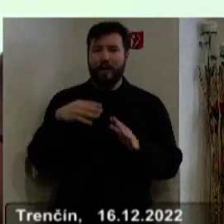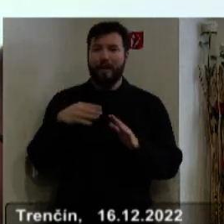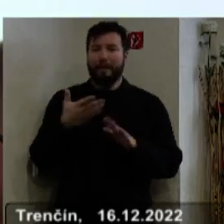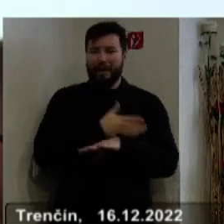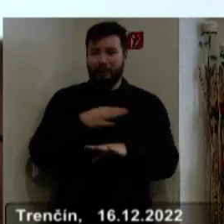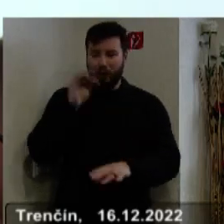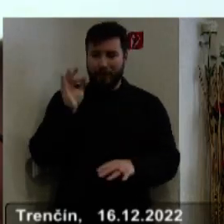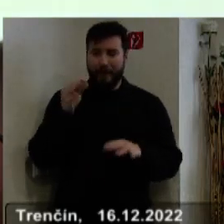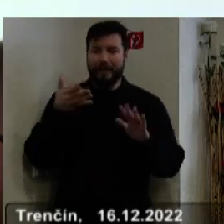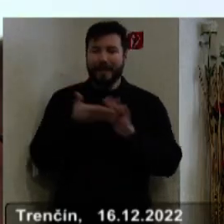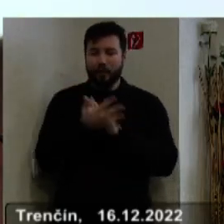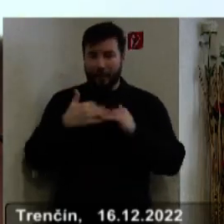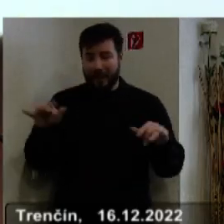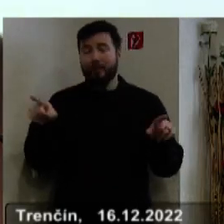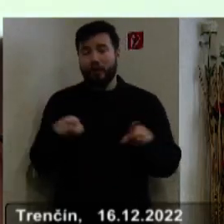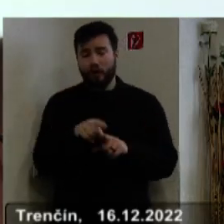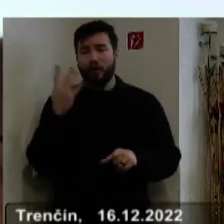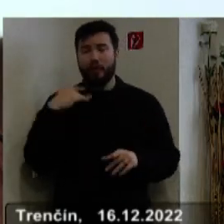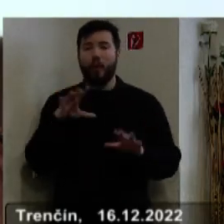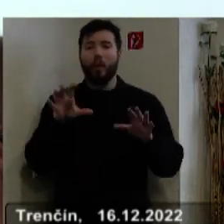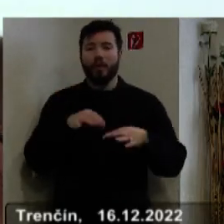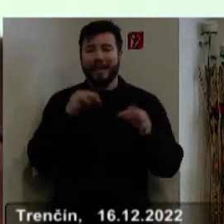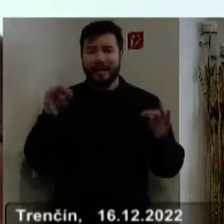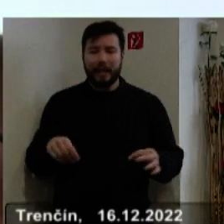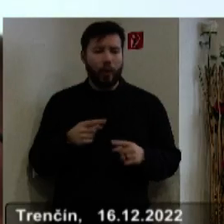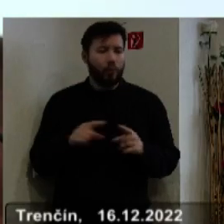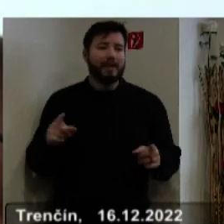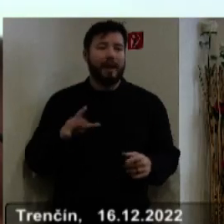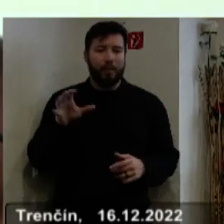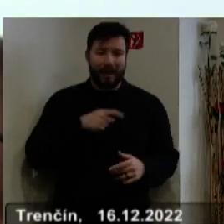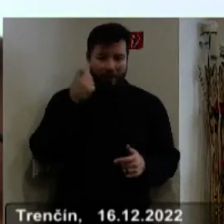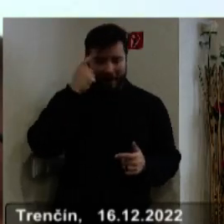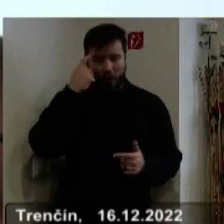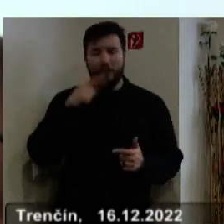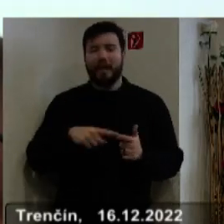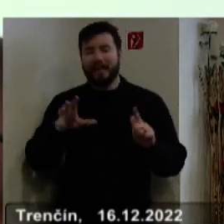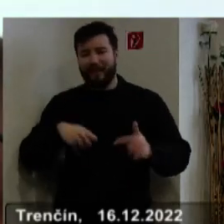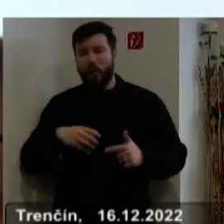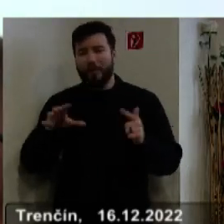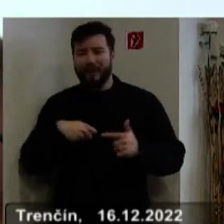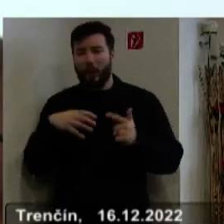príjmané uznesenia takisto formou beriena uvedenia schváľovania a schváľovania.